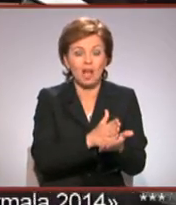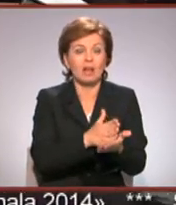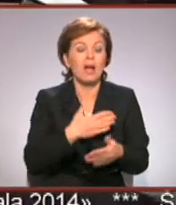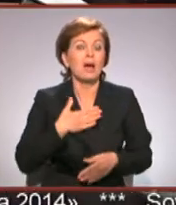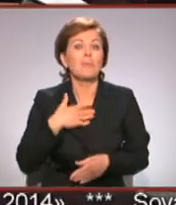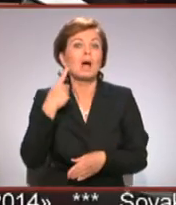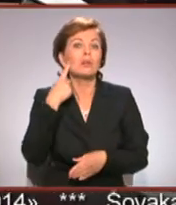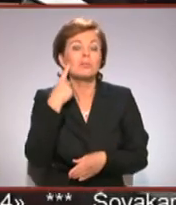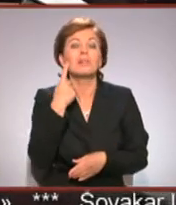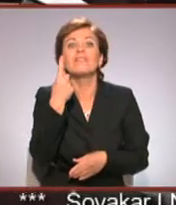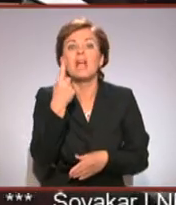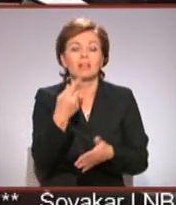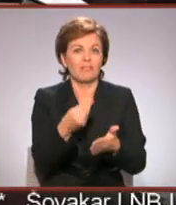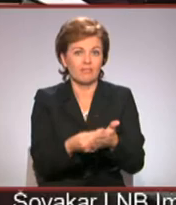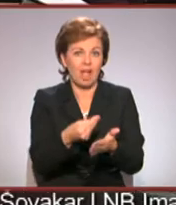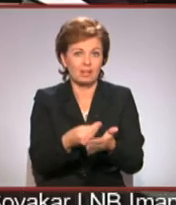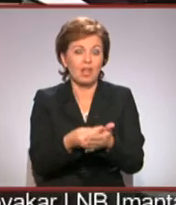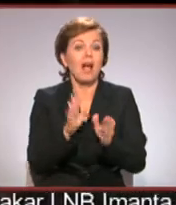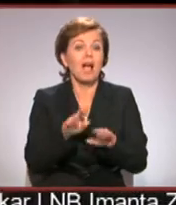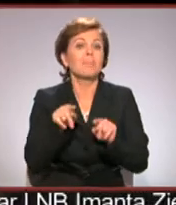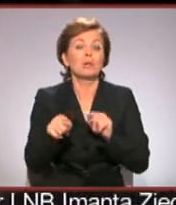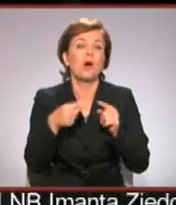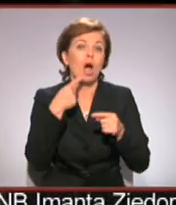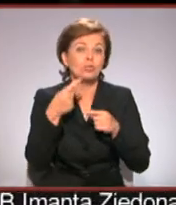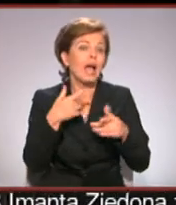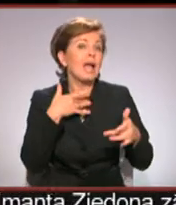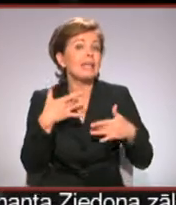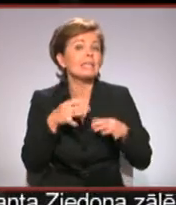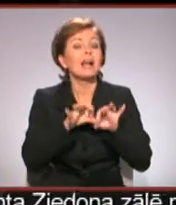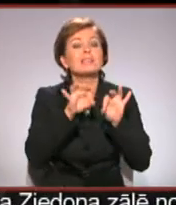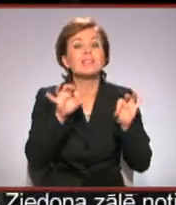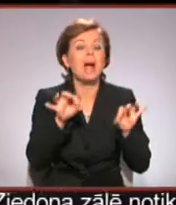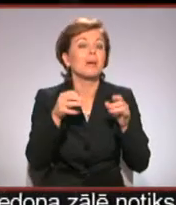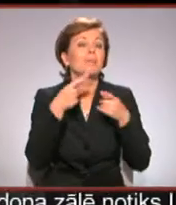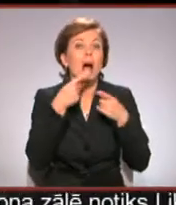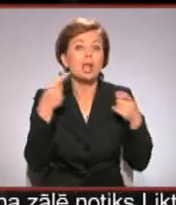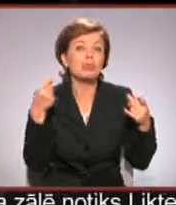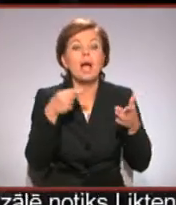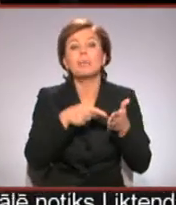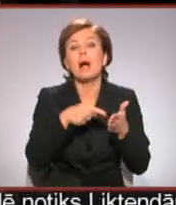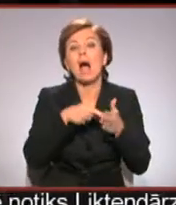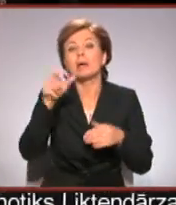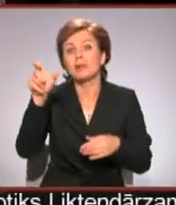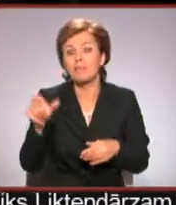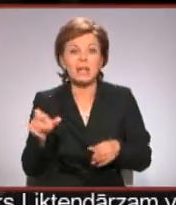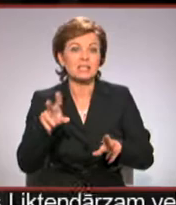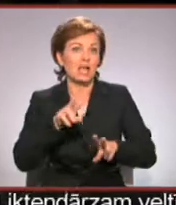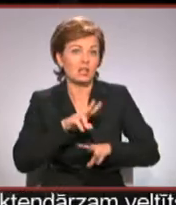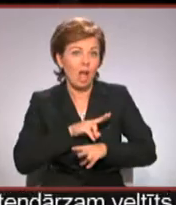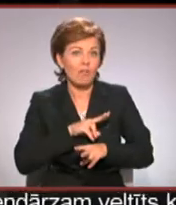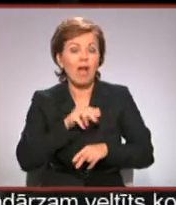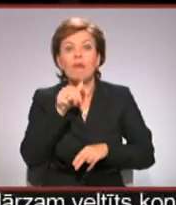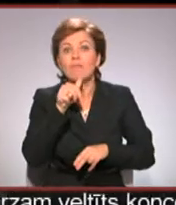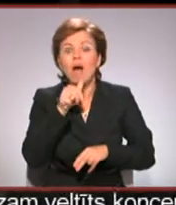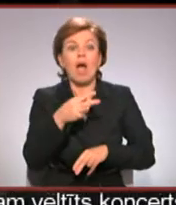ir vien tā vērts, lai par to runātu. Izrāde sākas ar paziņojumu par kāda pacienta nāvi. Vēlāk